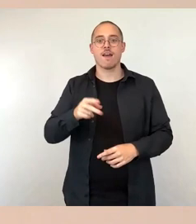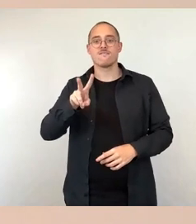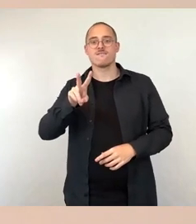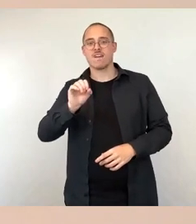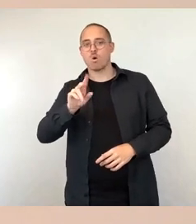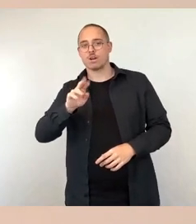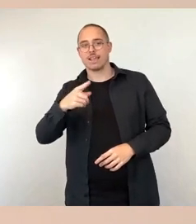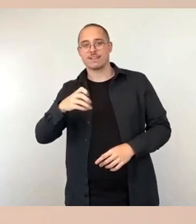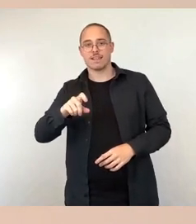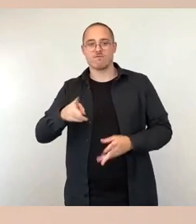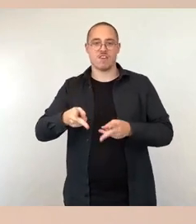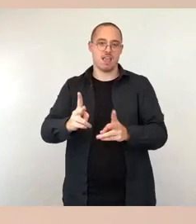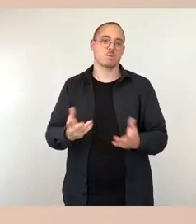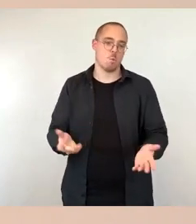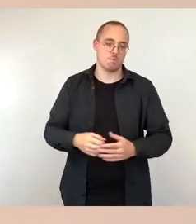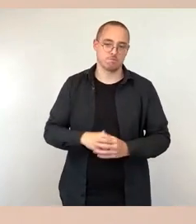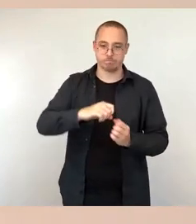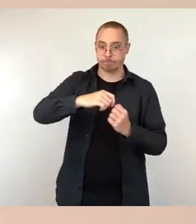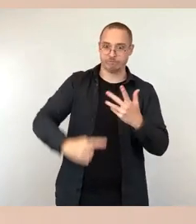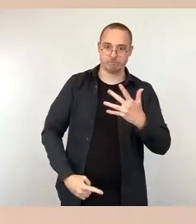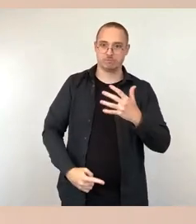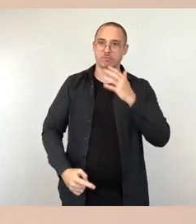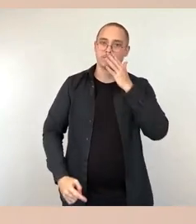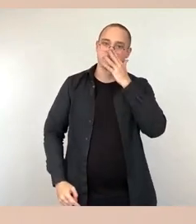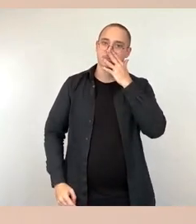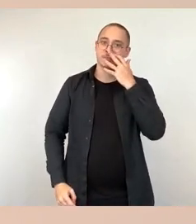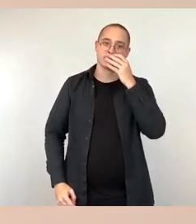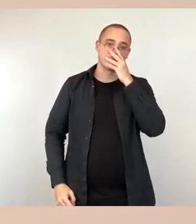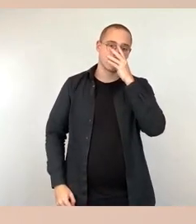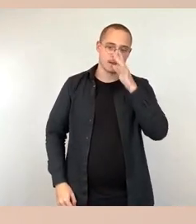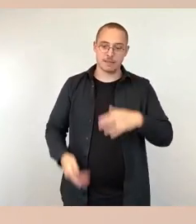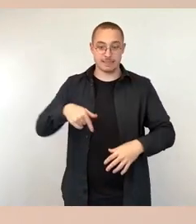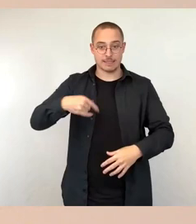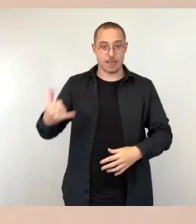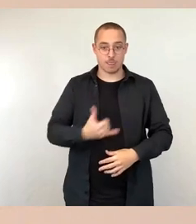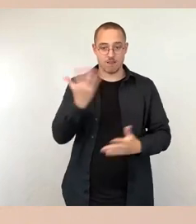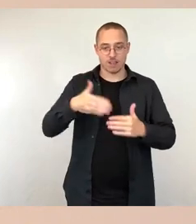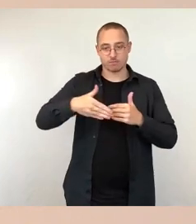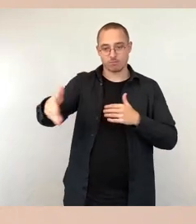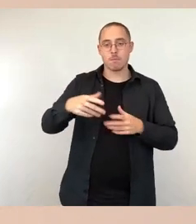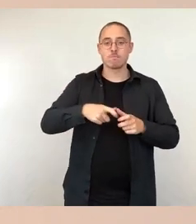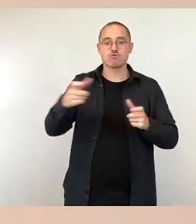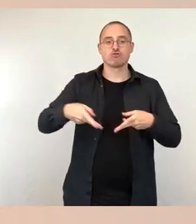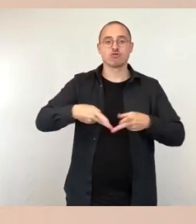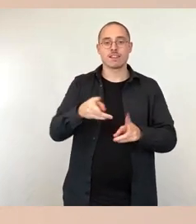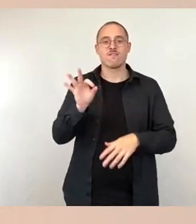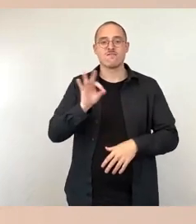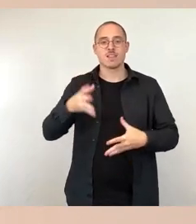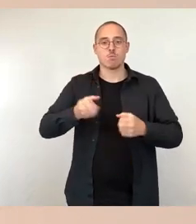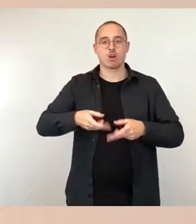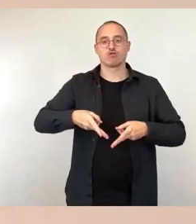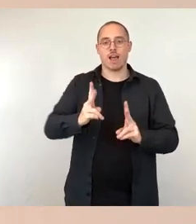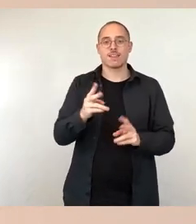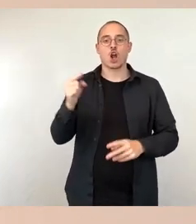Bau befinden sich, beziehungsweise werden dieses Jahr saniert, die Brückenstraße, Flensburger Straße, Gottfried-Keller-Straße, Oederaner